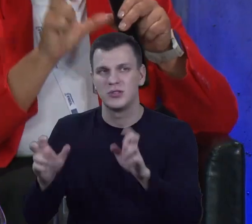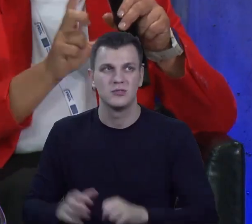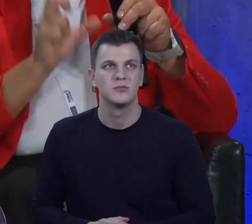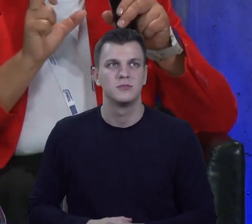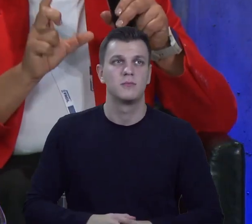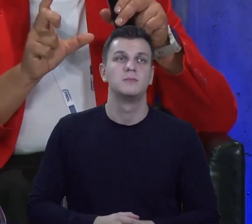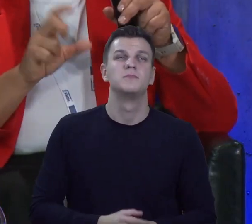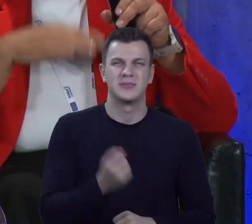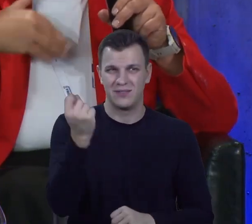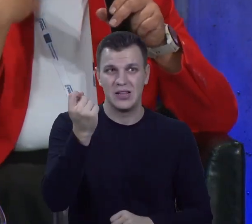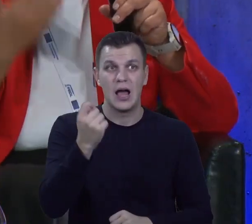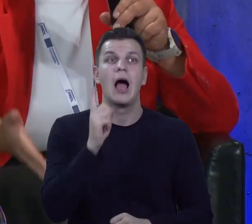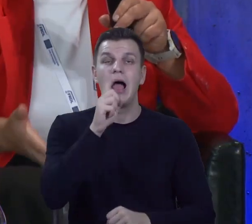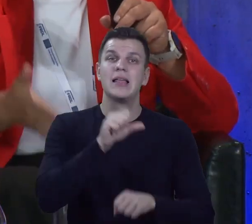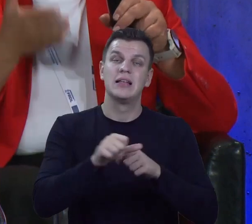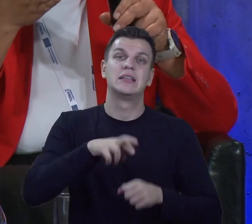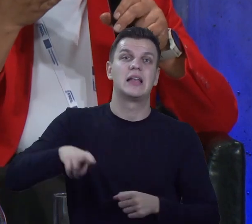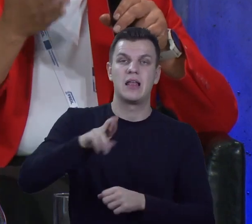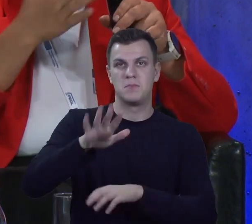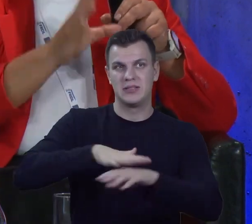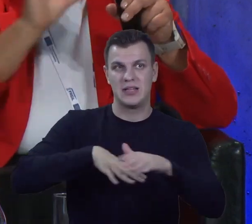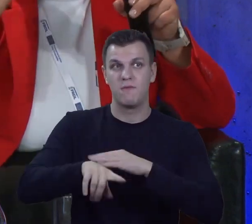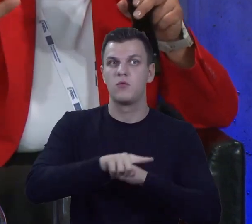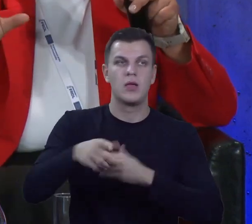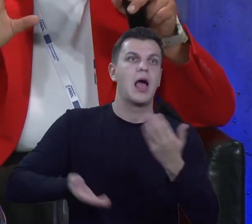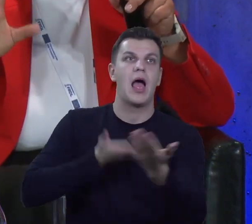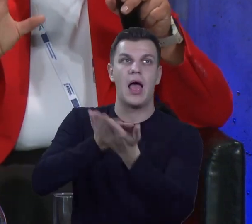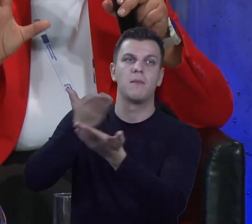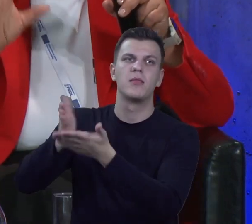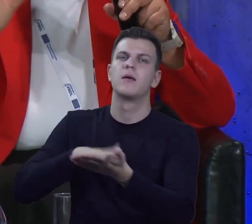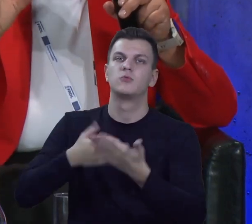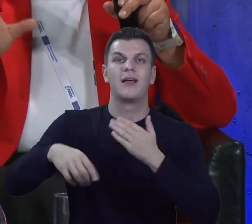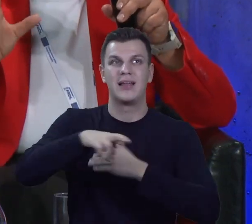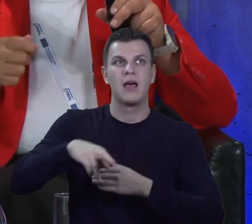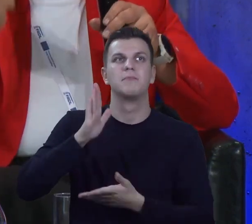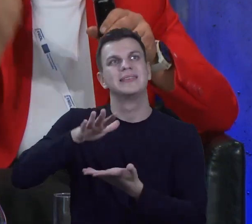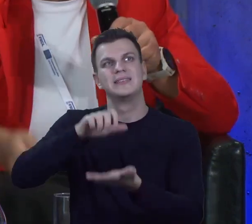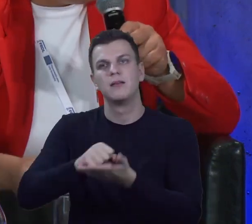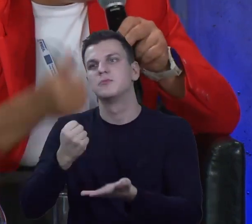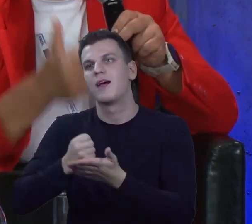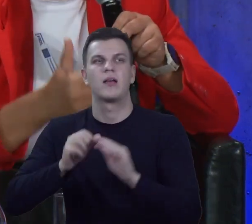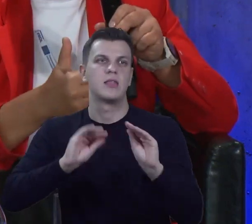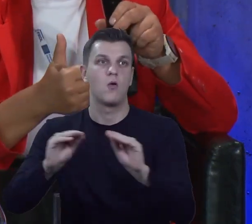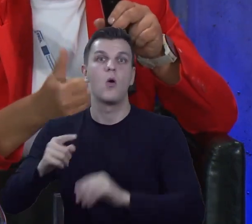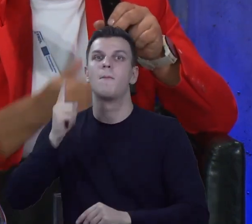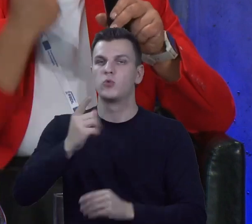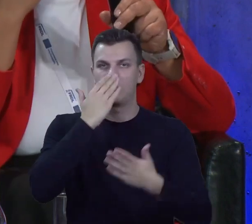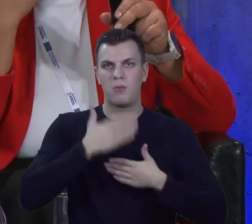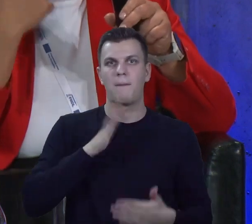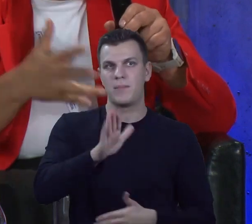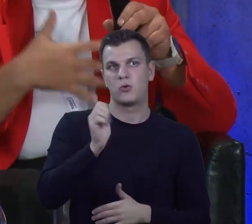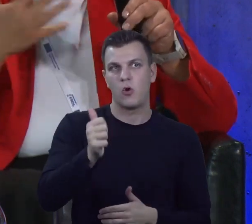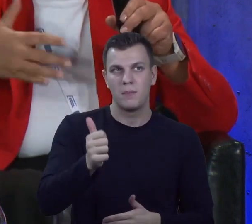A są radni zawodowi, którzy aplikują, na przykład radny, który będzie zajmował się modułem oświaty. On musi wykazać kompetencje,